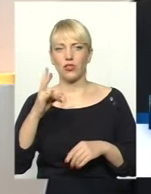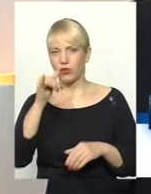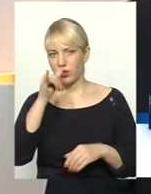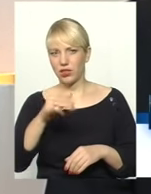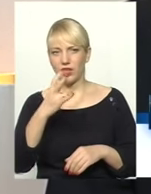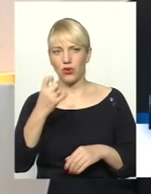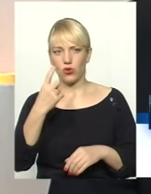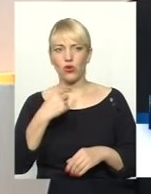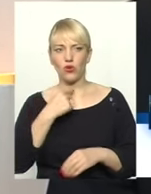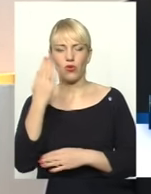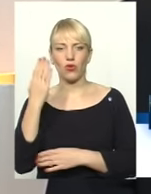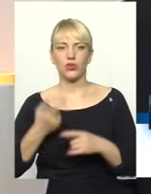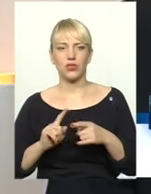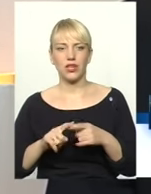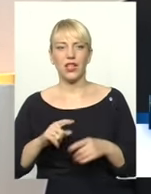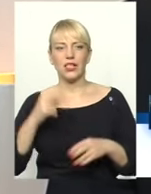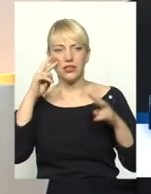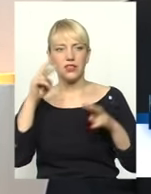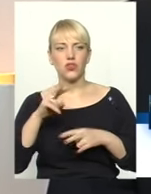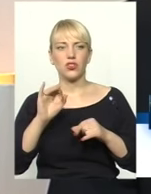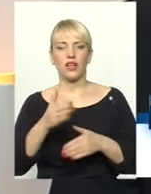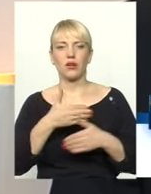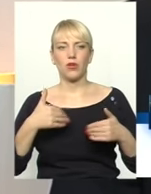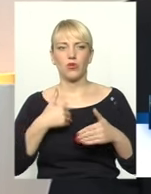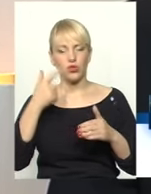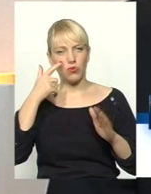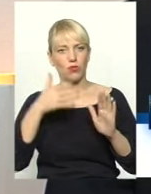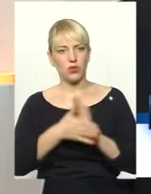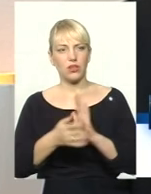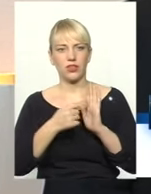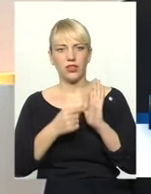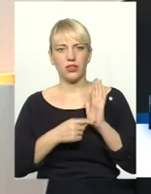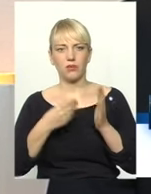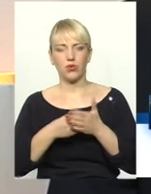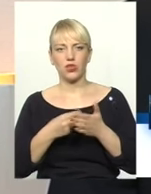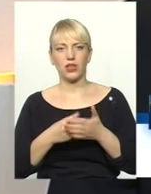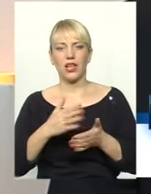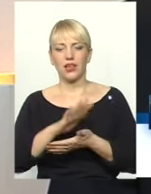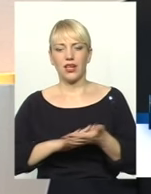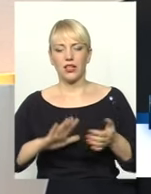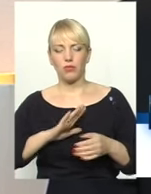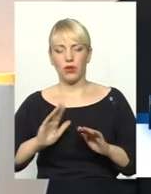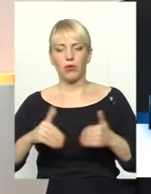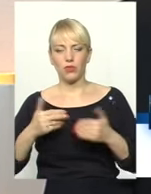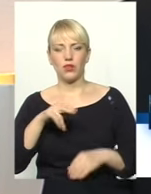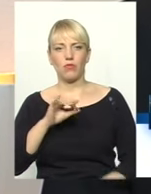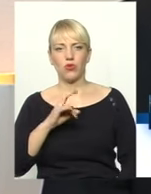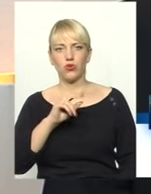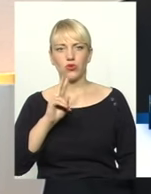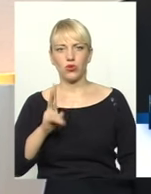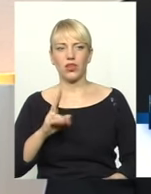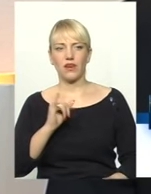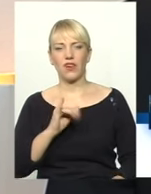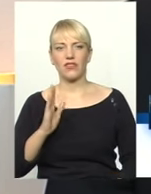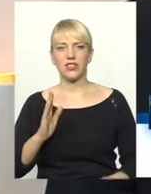дала ні одного голосу. Це свідчить те, як ми хочемо прозоро ділити бюджет. Далі була пропозиція Пенчука, що Іван Васильович